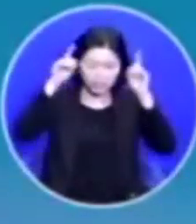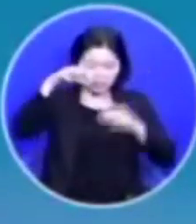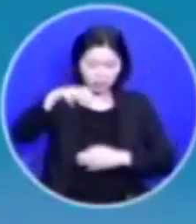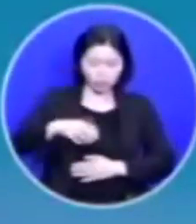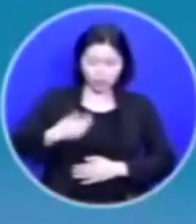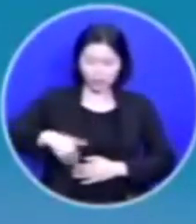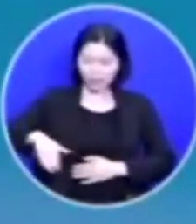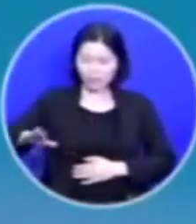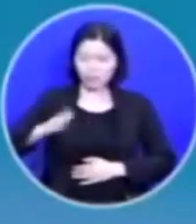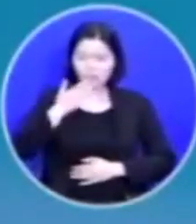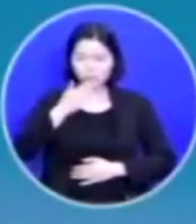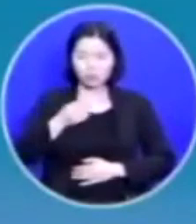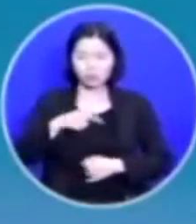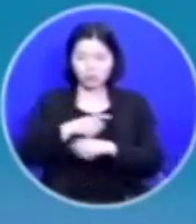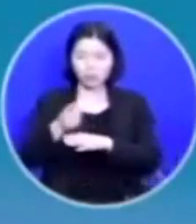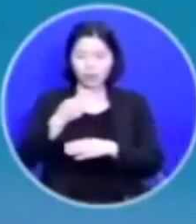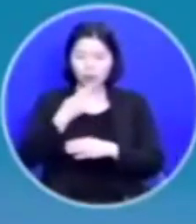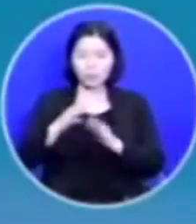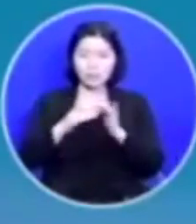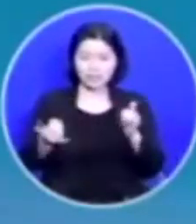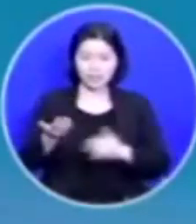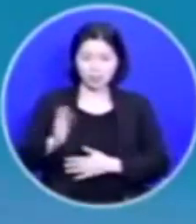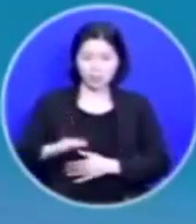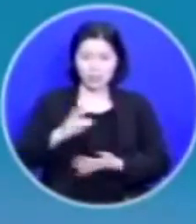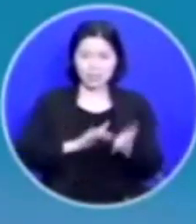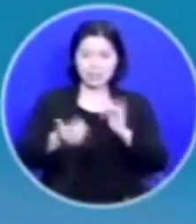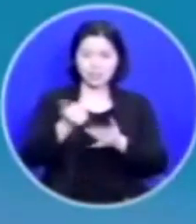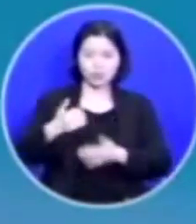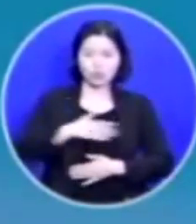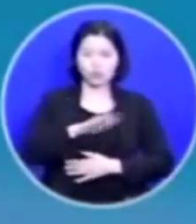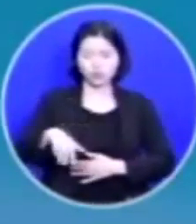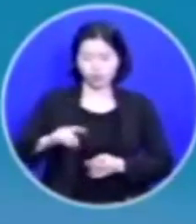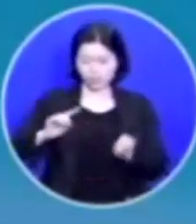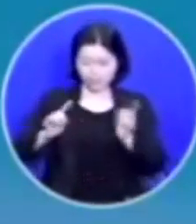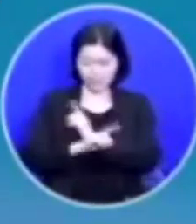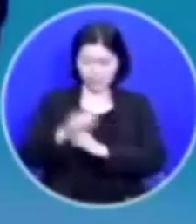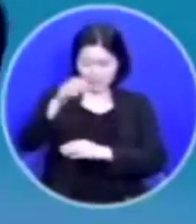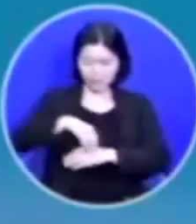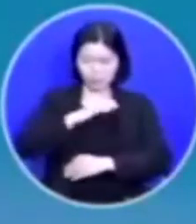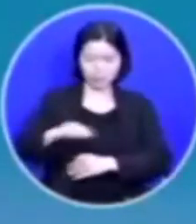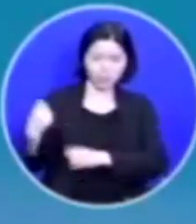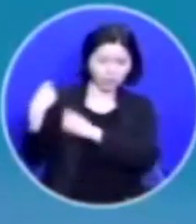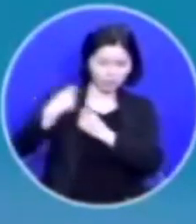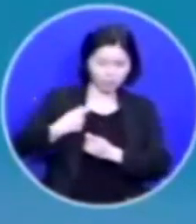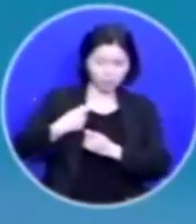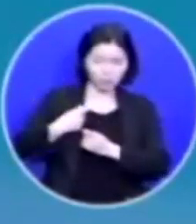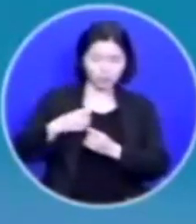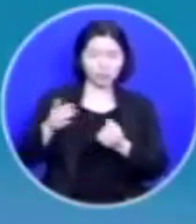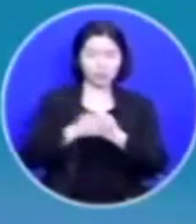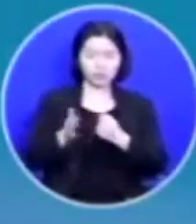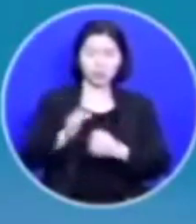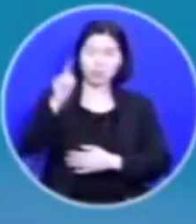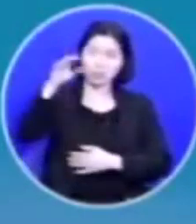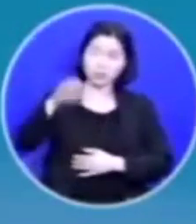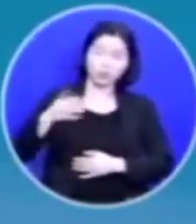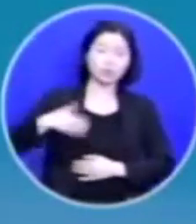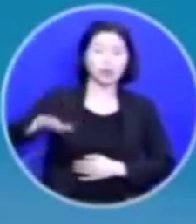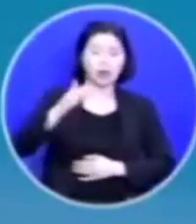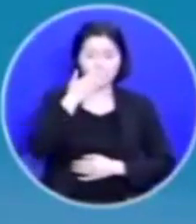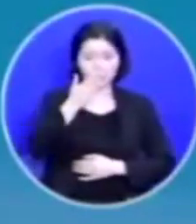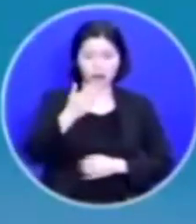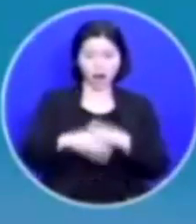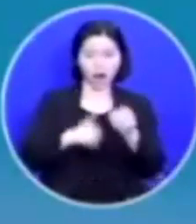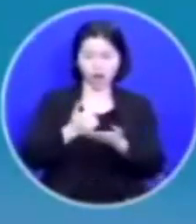자였는데 예수님이 우리 위에 십자가에 대신 죽어주심으로 우린 천국에 가게 됐습니다 하나님의 자녀가